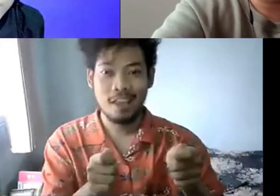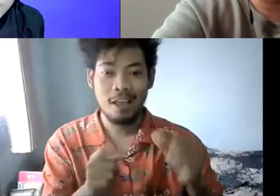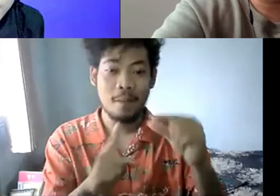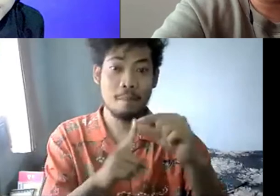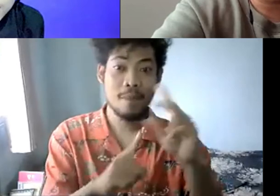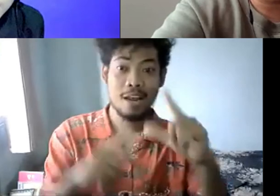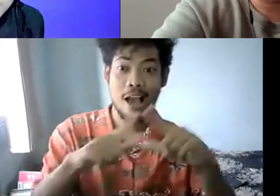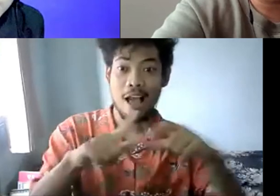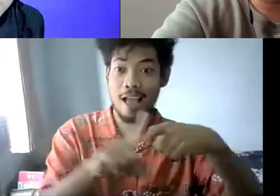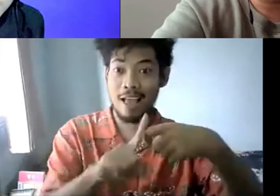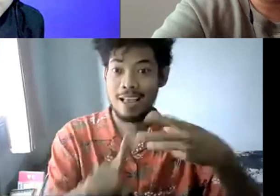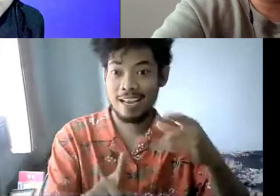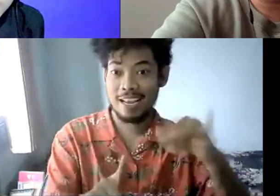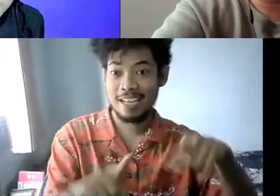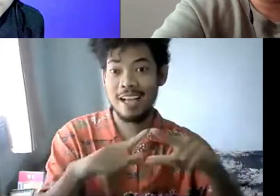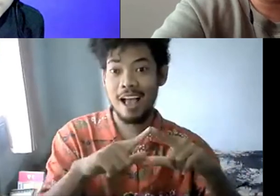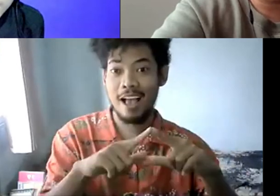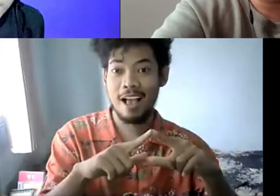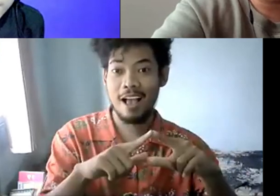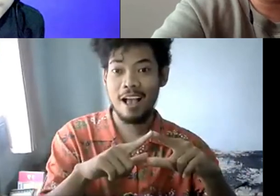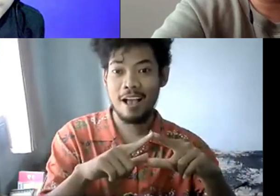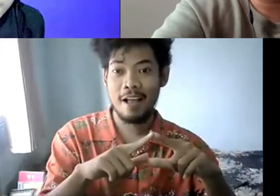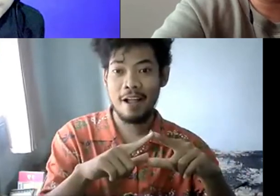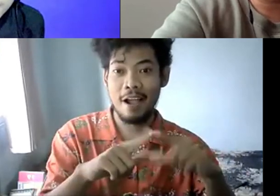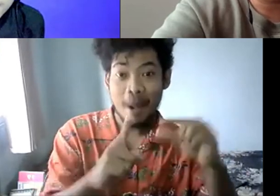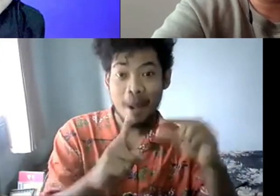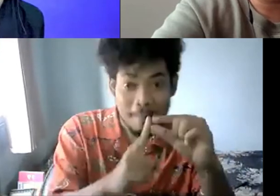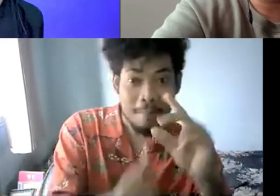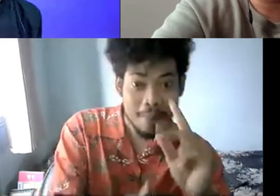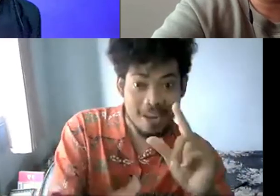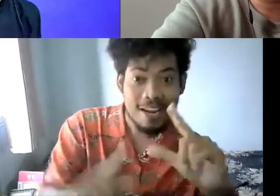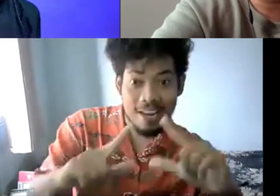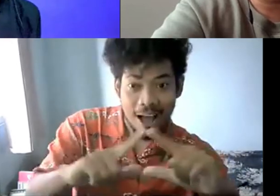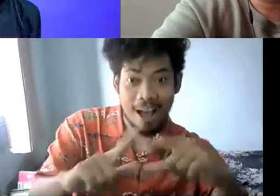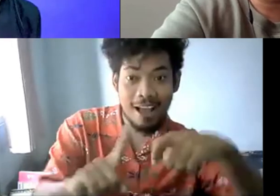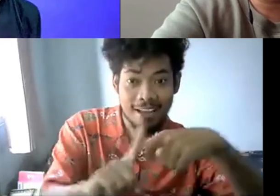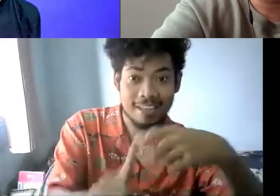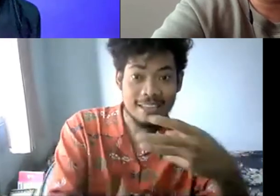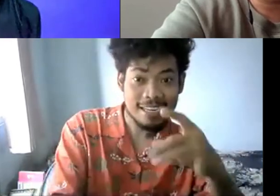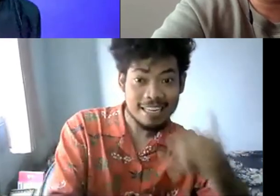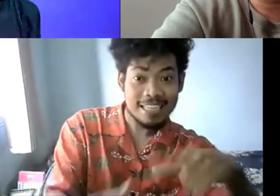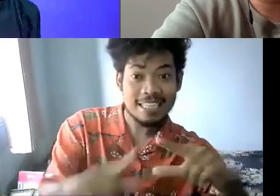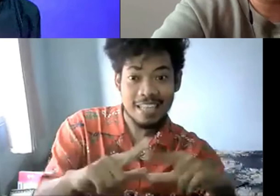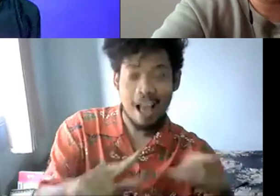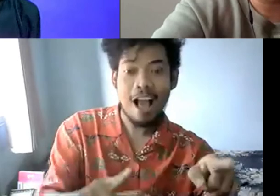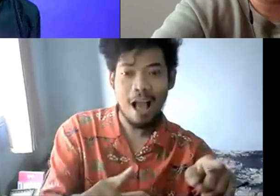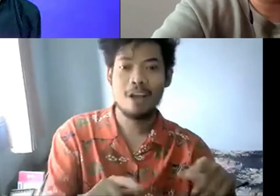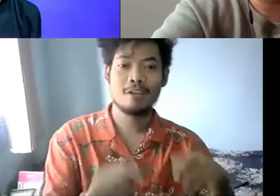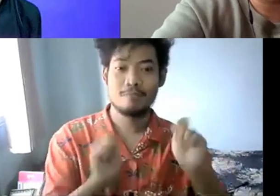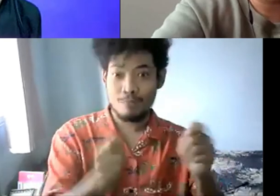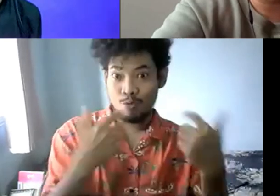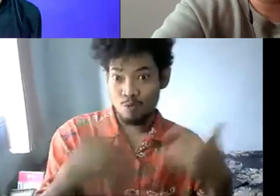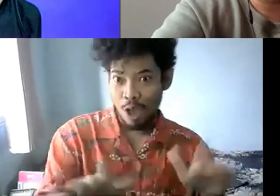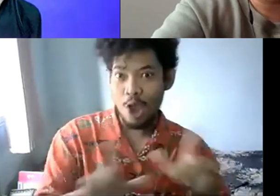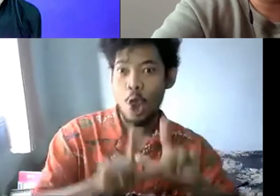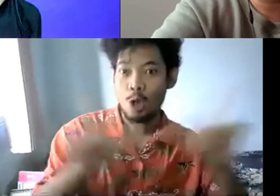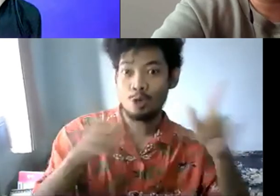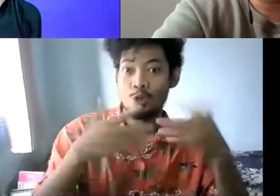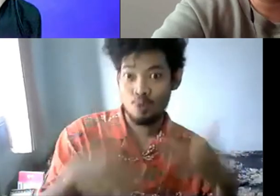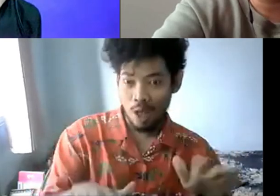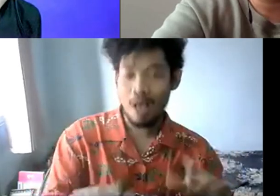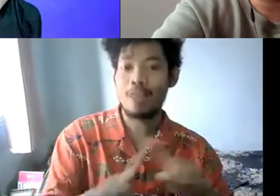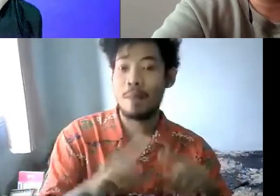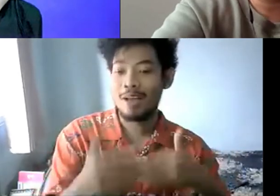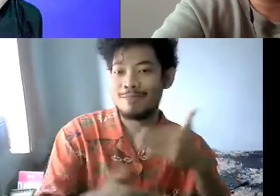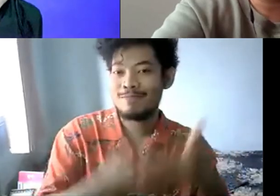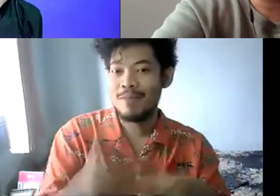disabilitas, teman-teman Tuli itu banyak yang mendaftar kartu prakerja.